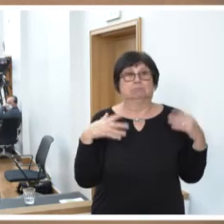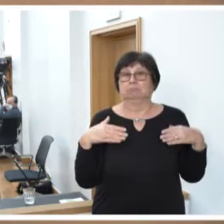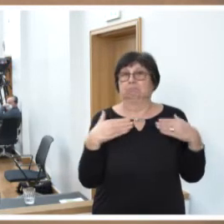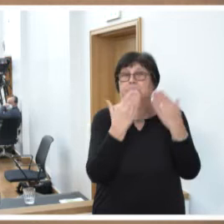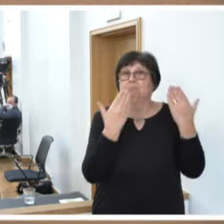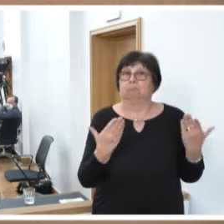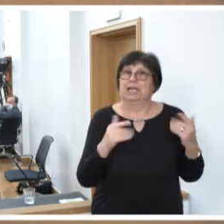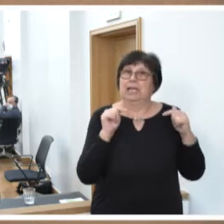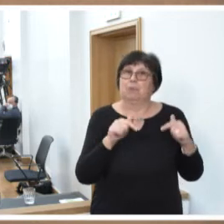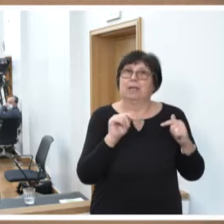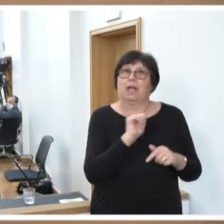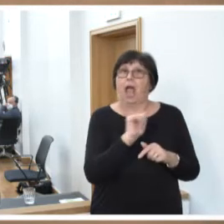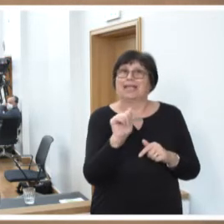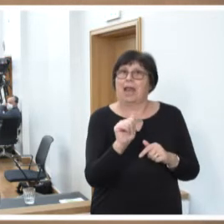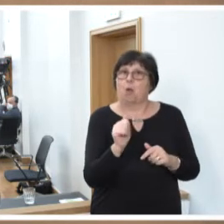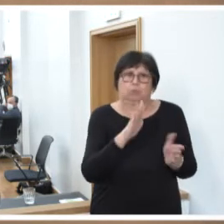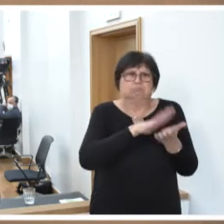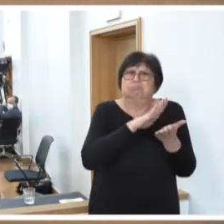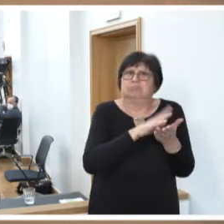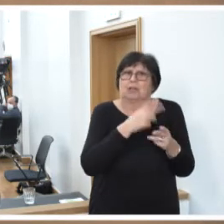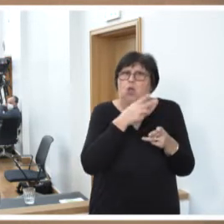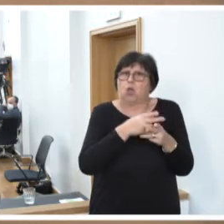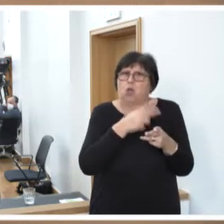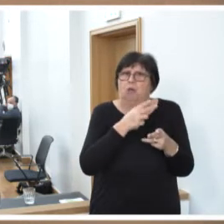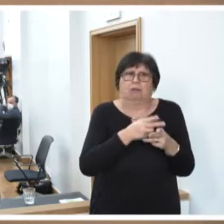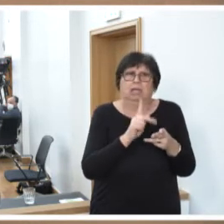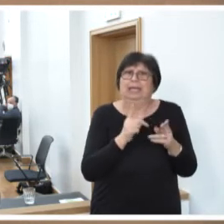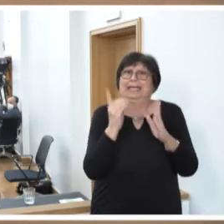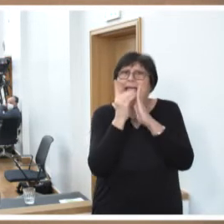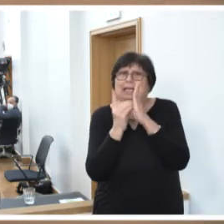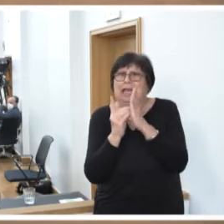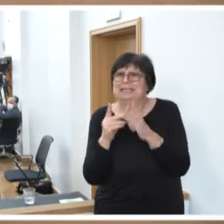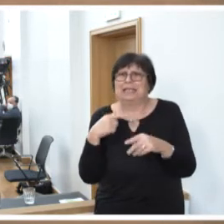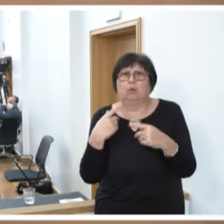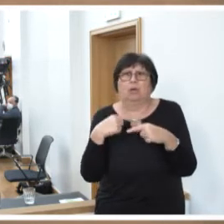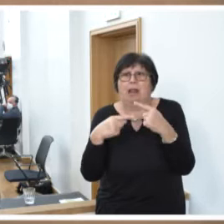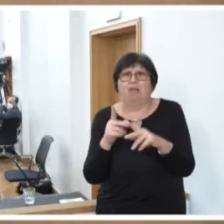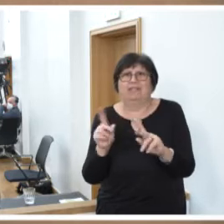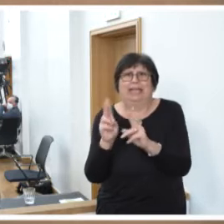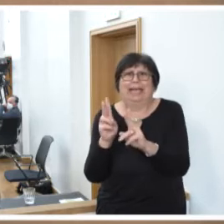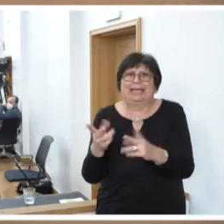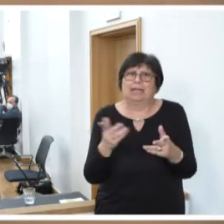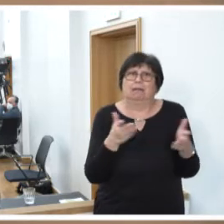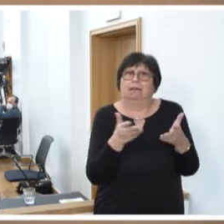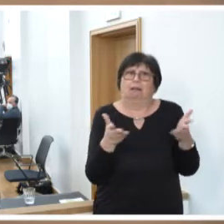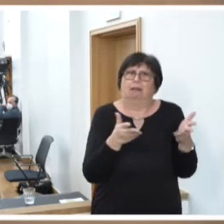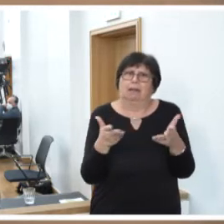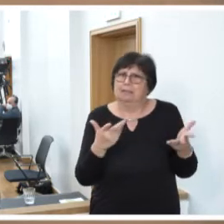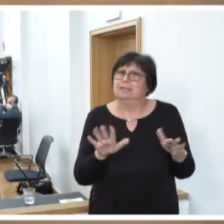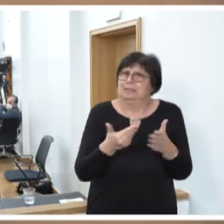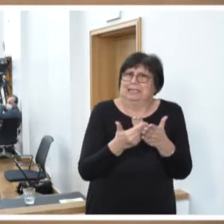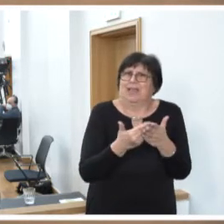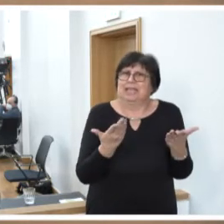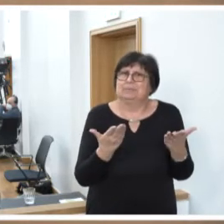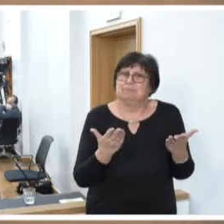im analogen Zustand verharren und nicht nach vorne kommen, jedenfalls nicht wesentlich und nicht so weit, wie es erforderlich wäre.